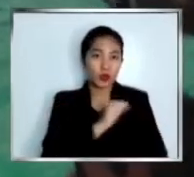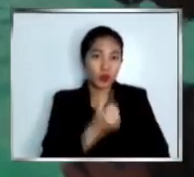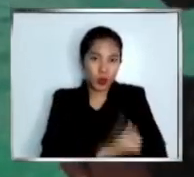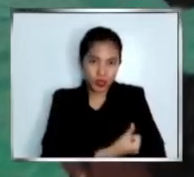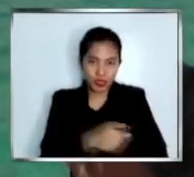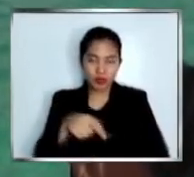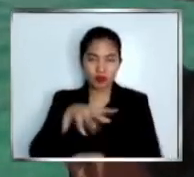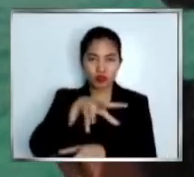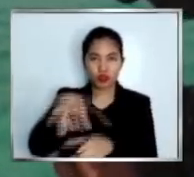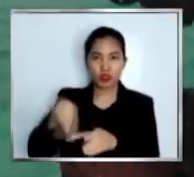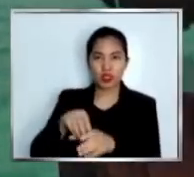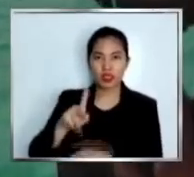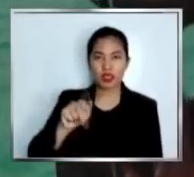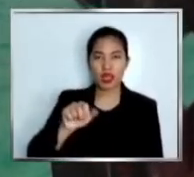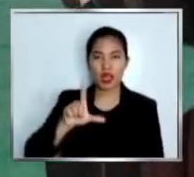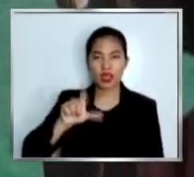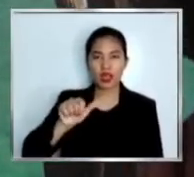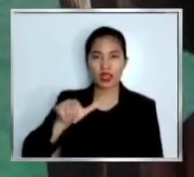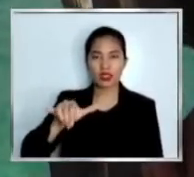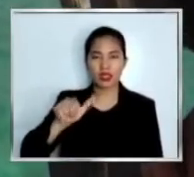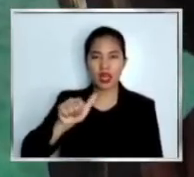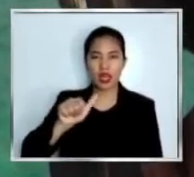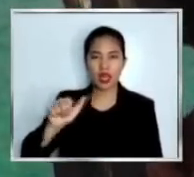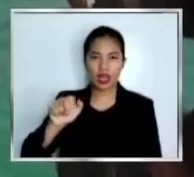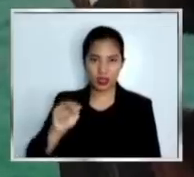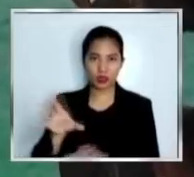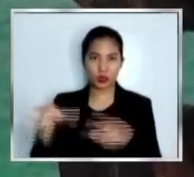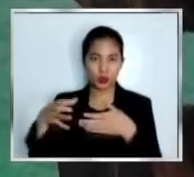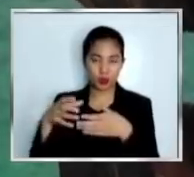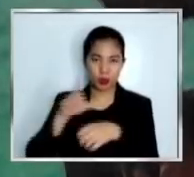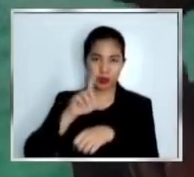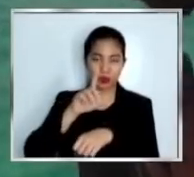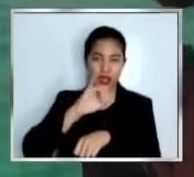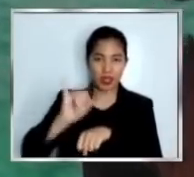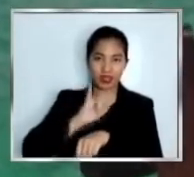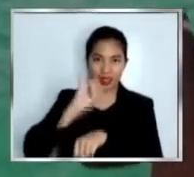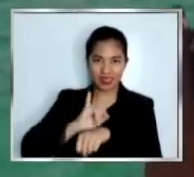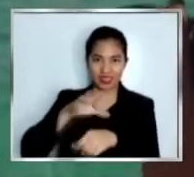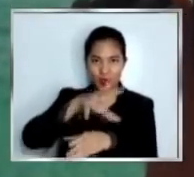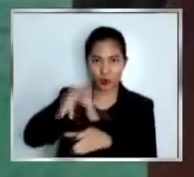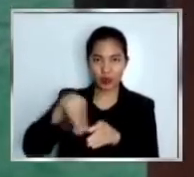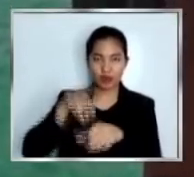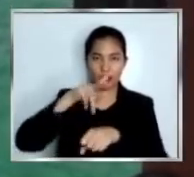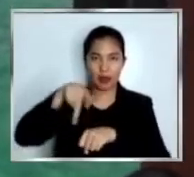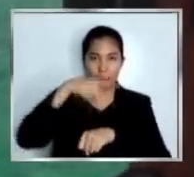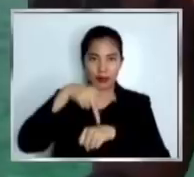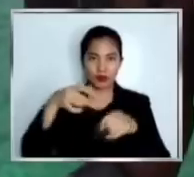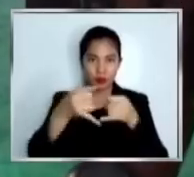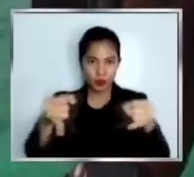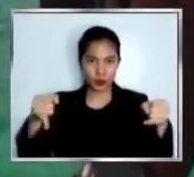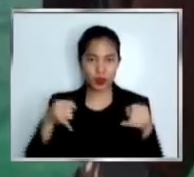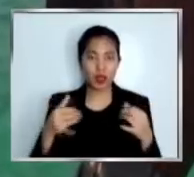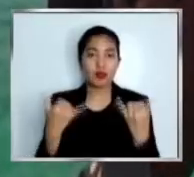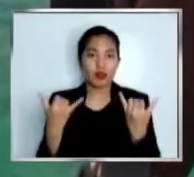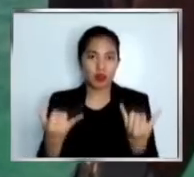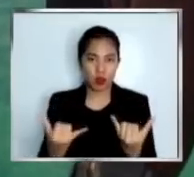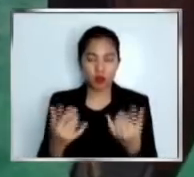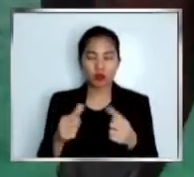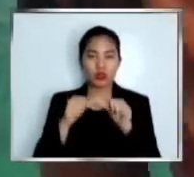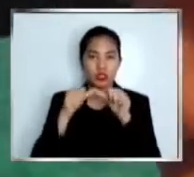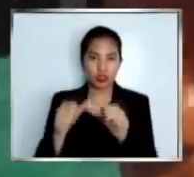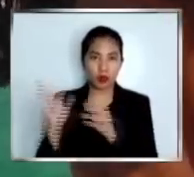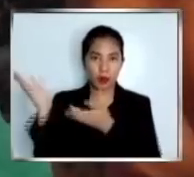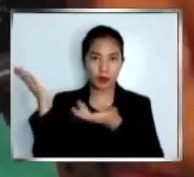Islands at Pasok sa Exclusive Economic Zone ng Pilipinas. Gate ng kalihim, patuloy ang paghahatid ng supply para sa mga tropa nating